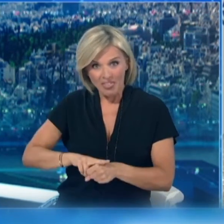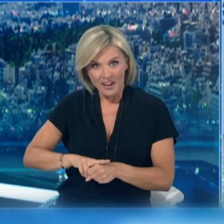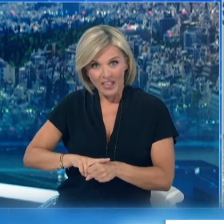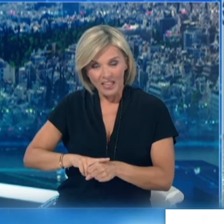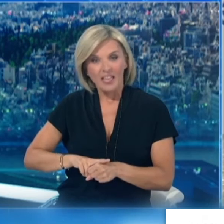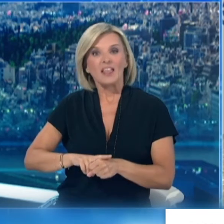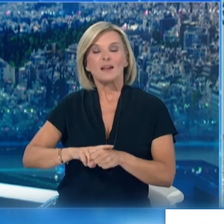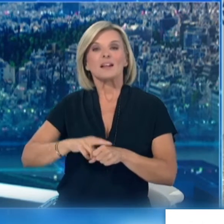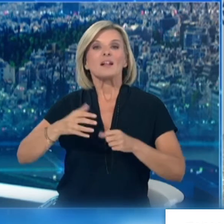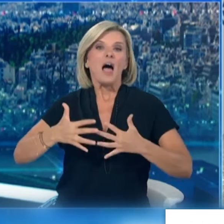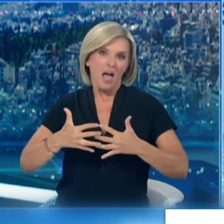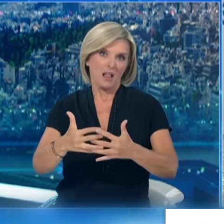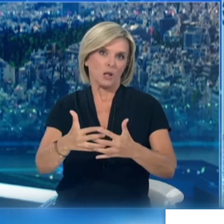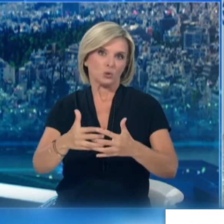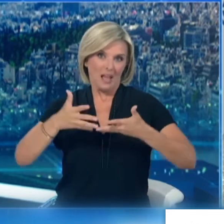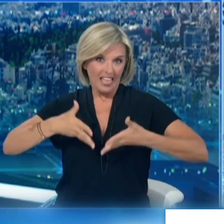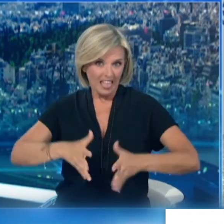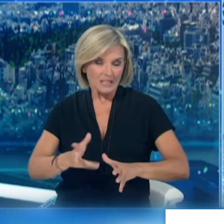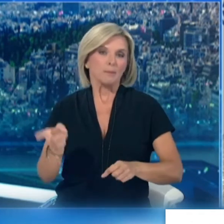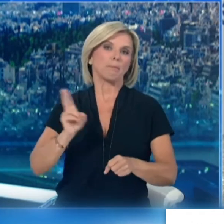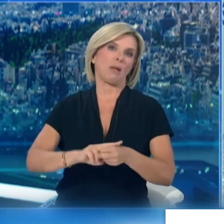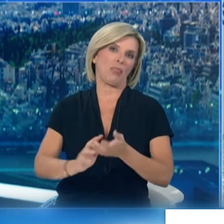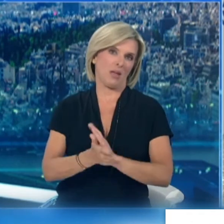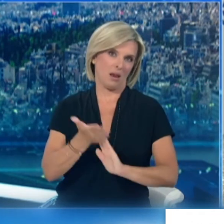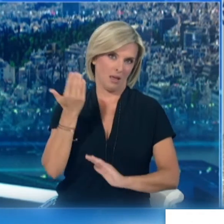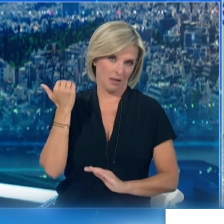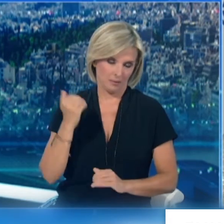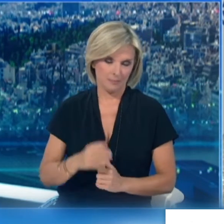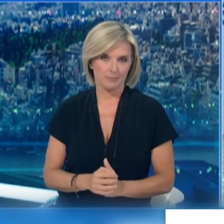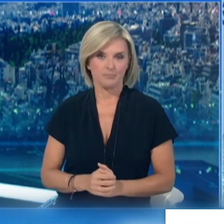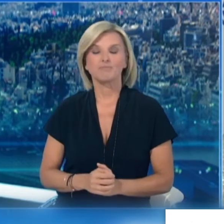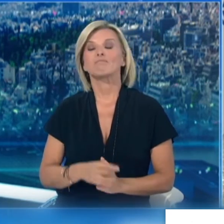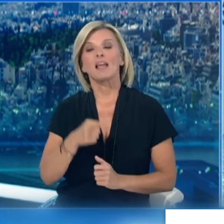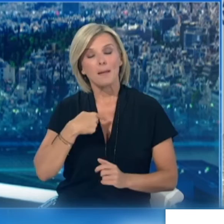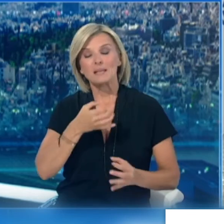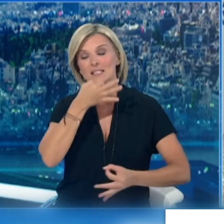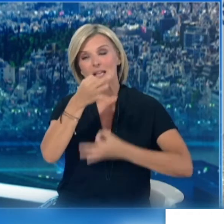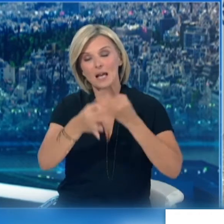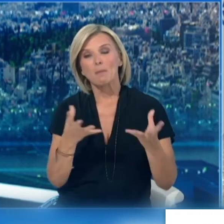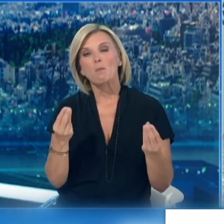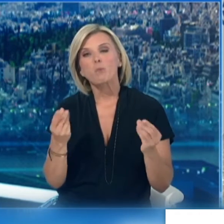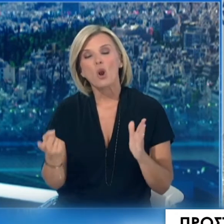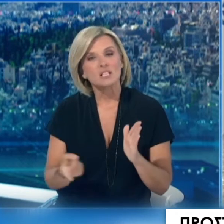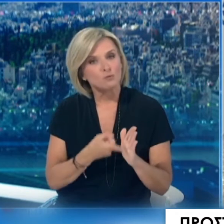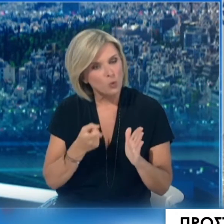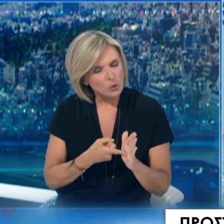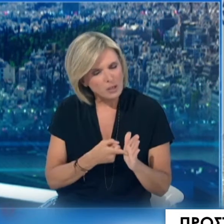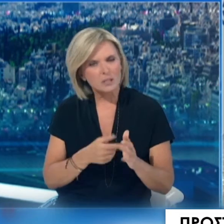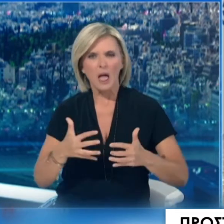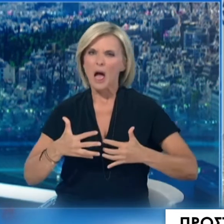αναφερθεί τέσσερις ή πέντε φορές για την ανάγκη του εμβολιασμού κατά την κοίηση